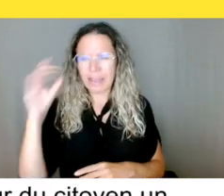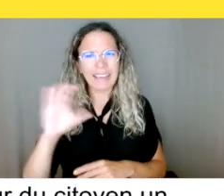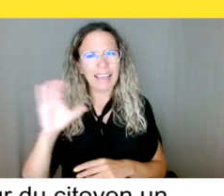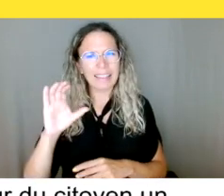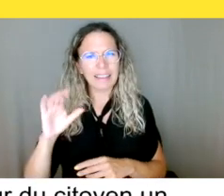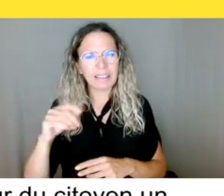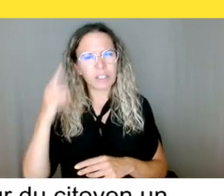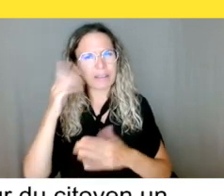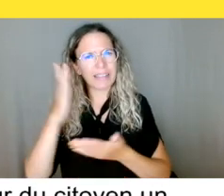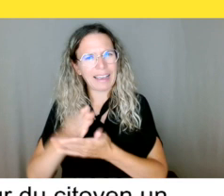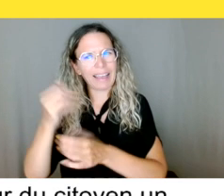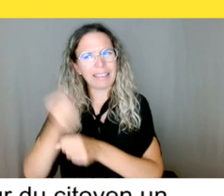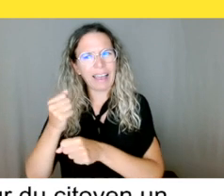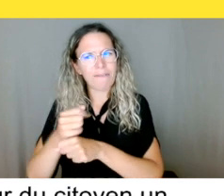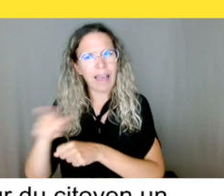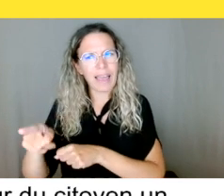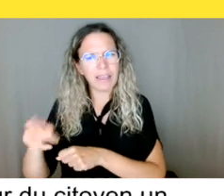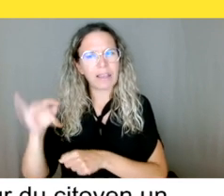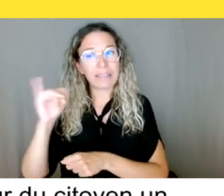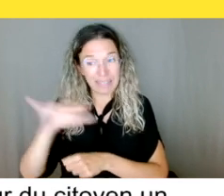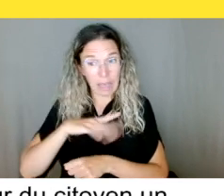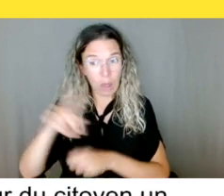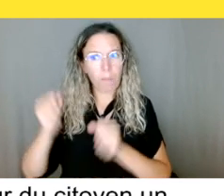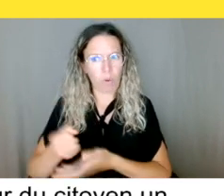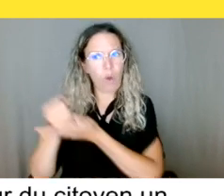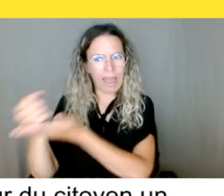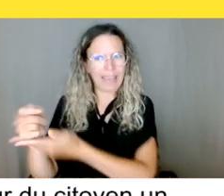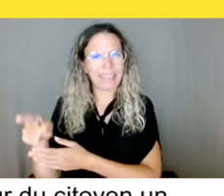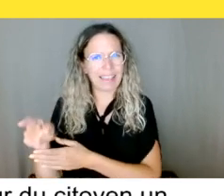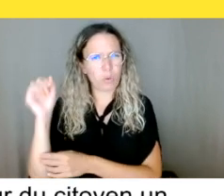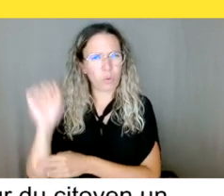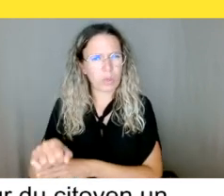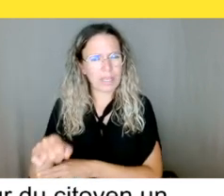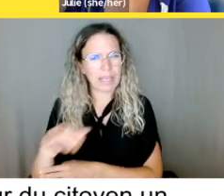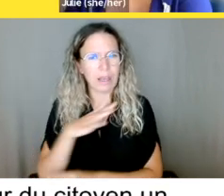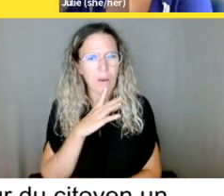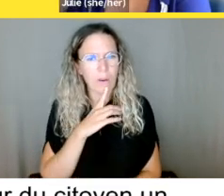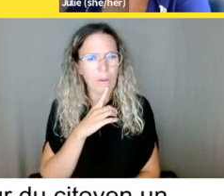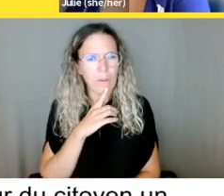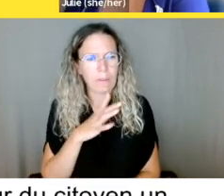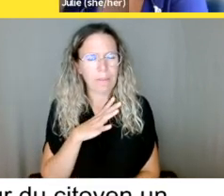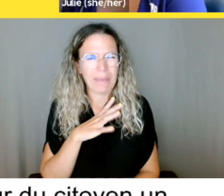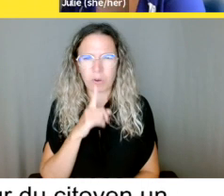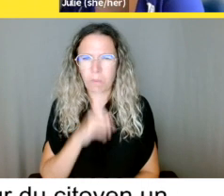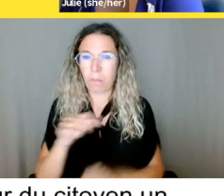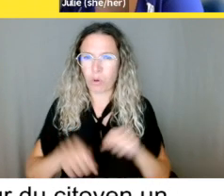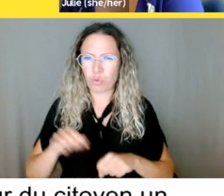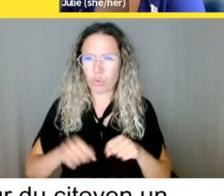mais je ne serais pas sûre, je ne voudrais pas dire n'importe quoi. Parfait. Donc, si jamais